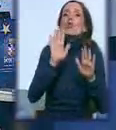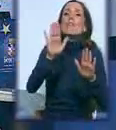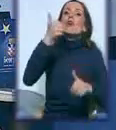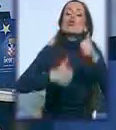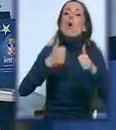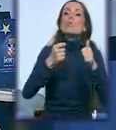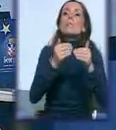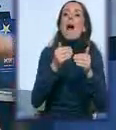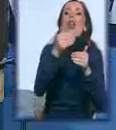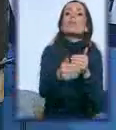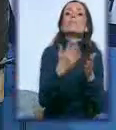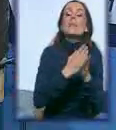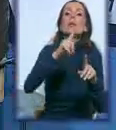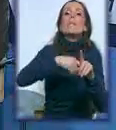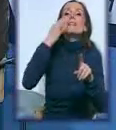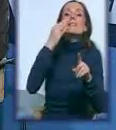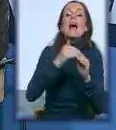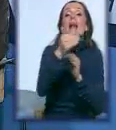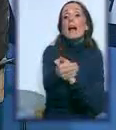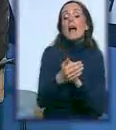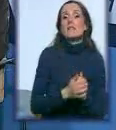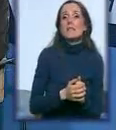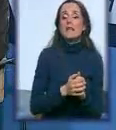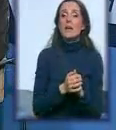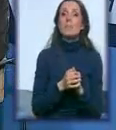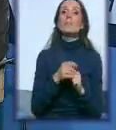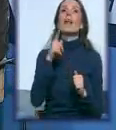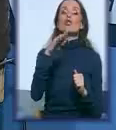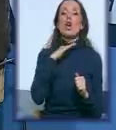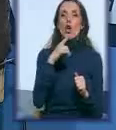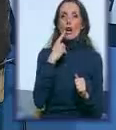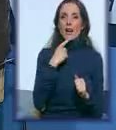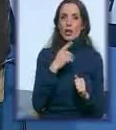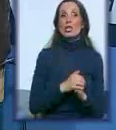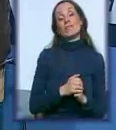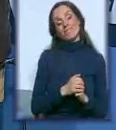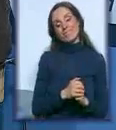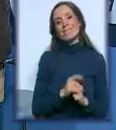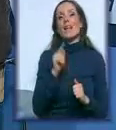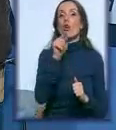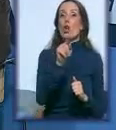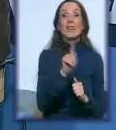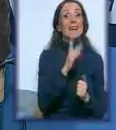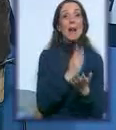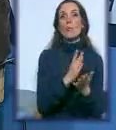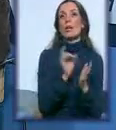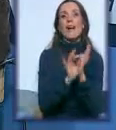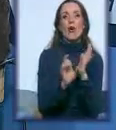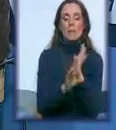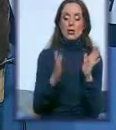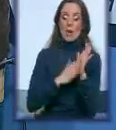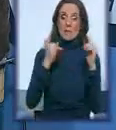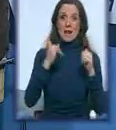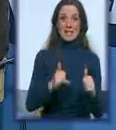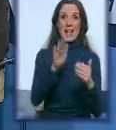ranije? Gdje smo sad do... Ili uzeti u razmatranju. Znate kako, kod njih ne ide to tako brzo. Da. sredstva koje sad krenete sa